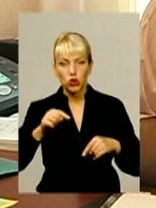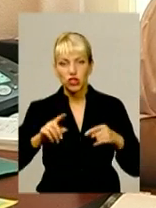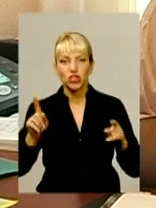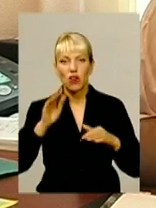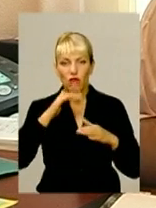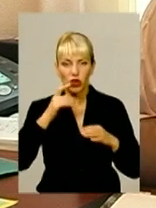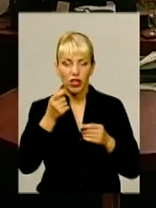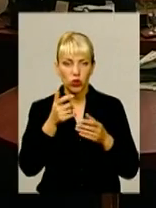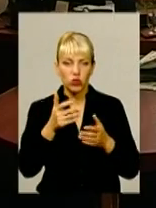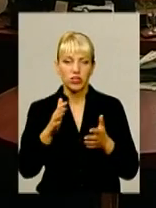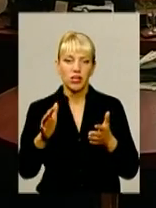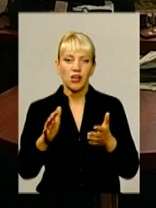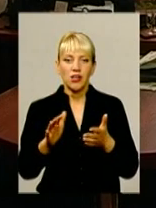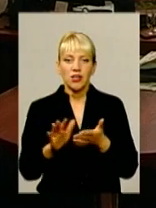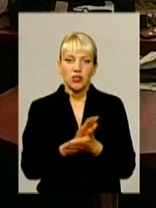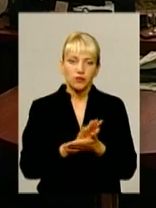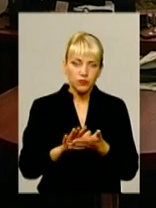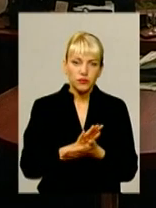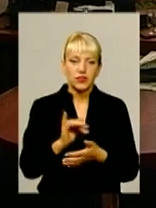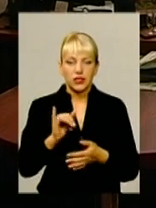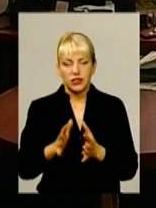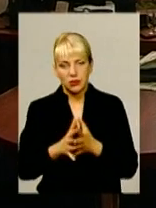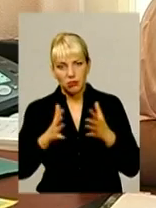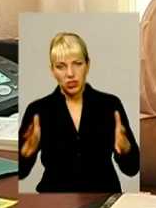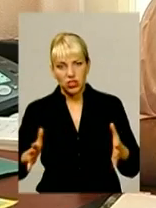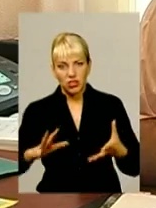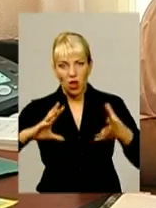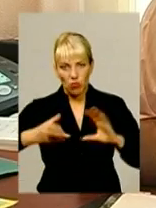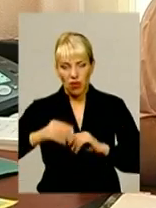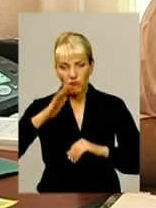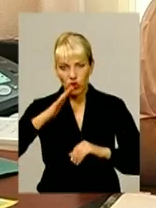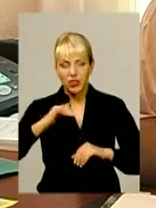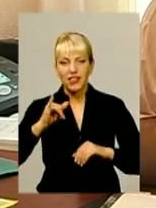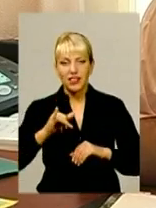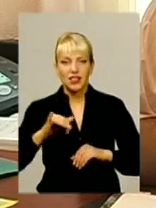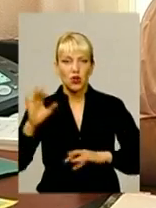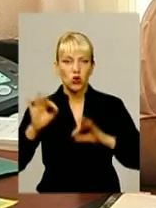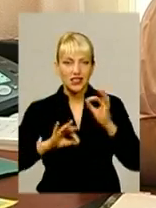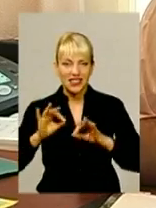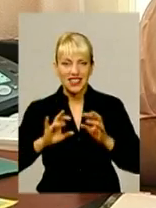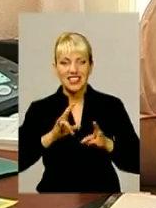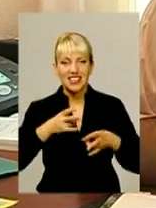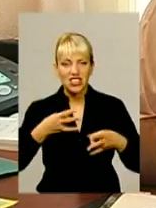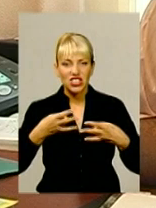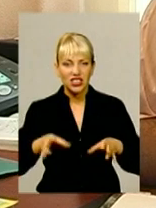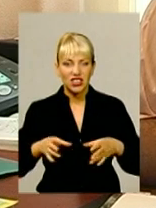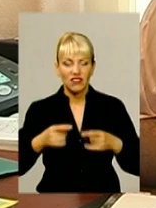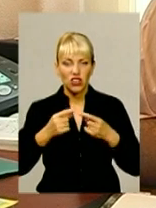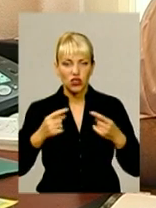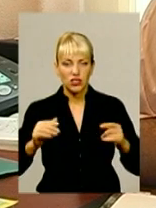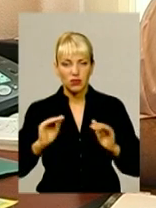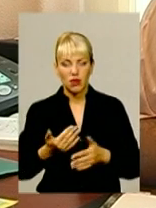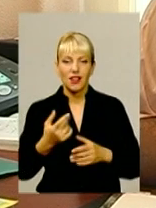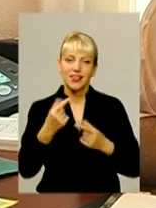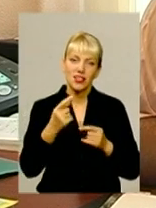ситуація трошки покращиться. Збільшиться об'єм води, концентрація цих всіх шкідливих речовин зменшиться. Десь трошки